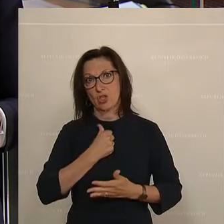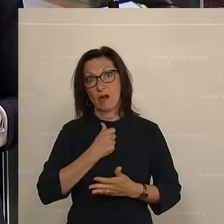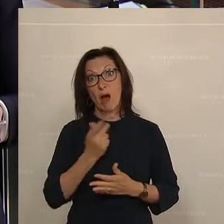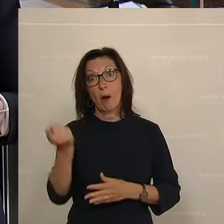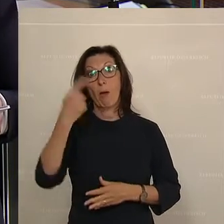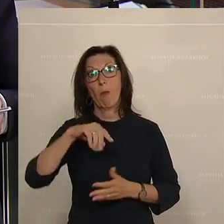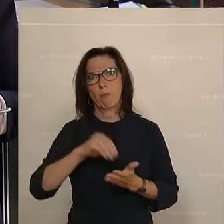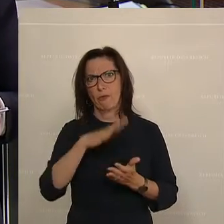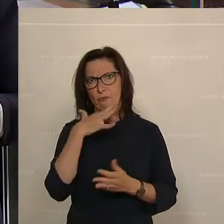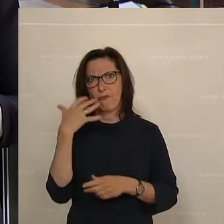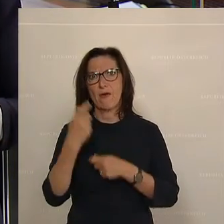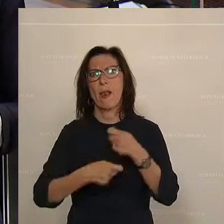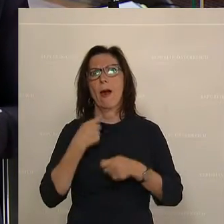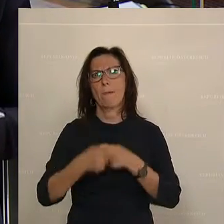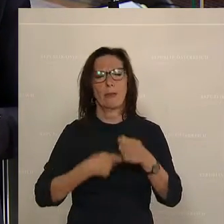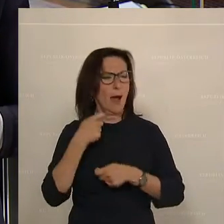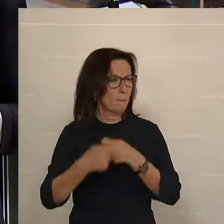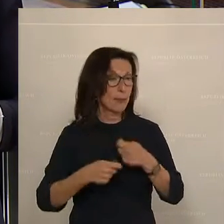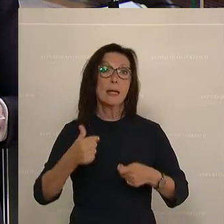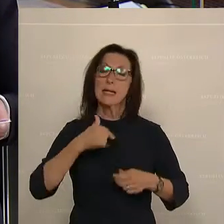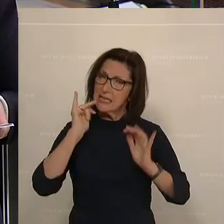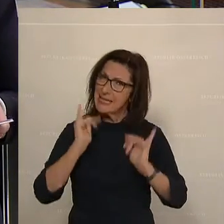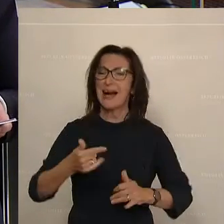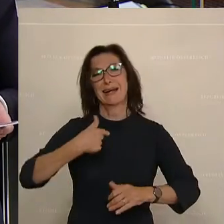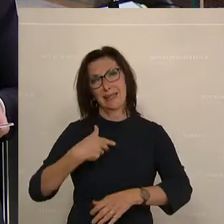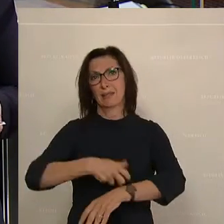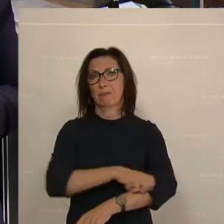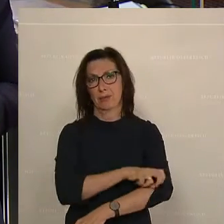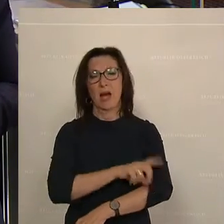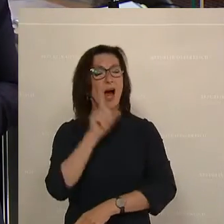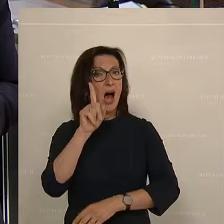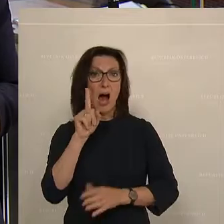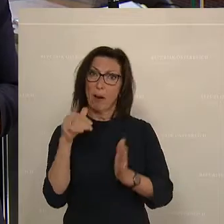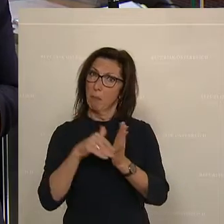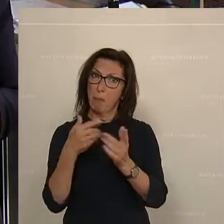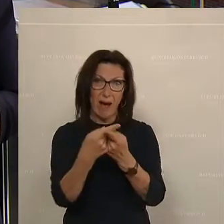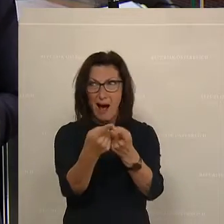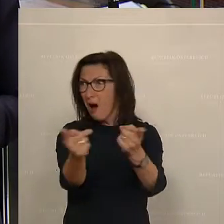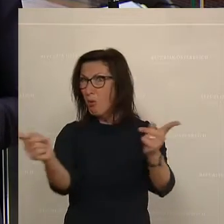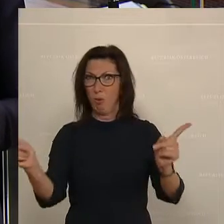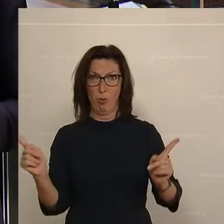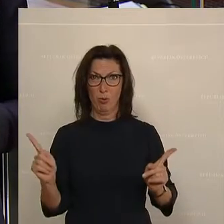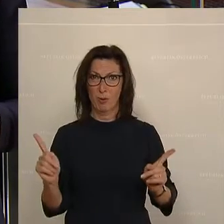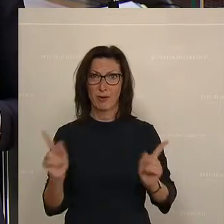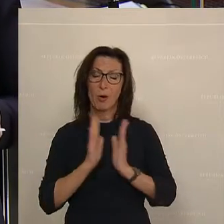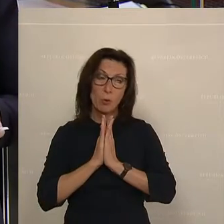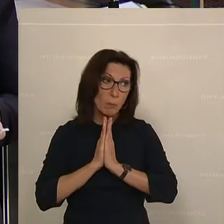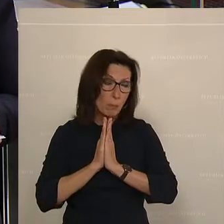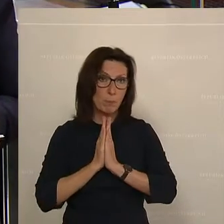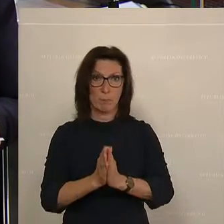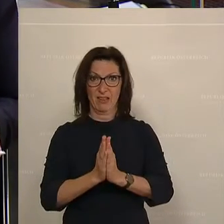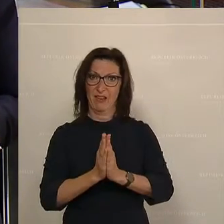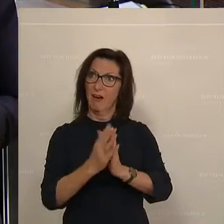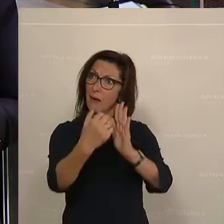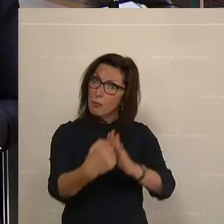vor uns. Und ich werde vor dieser Arbeit nicht zurückschrecken, aber es braucht Sie. Und ich bitte auch alle hier in diesem Raum um